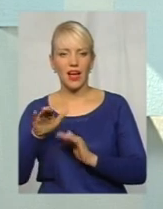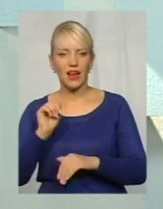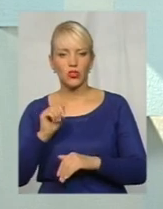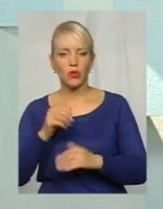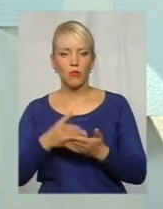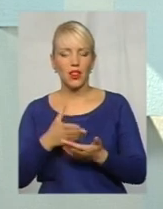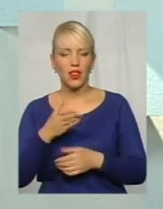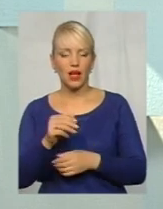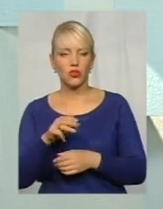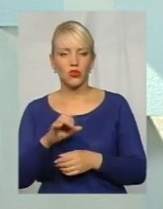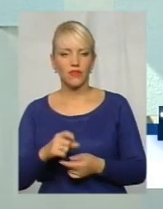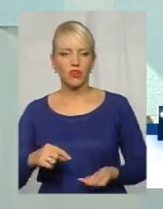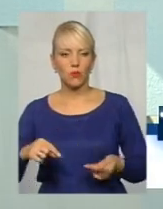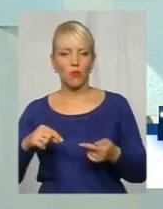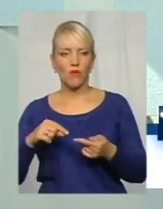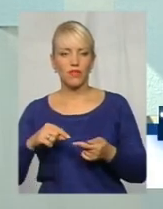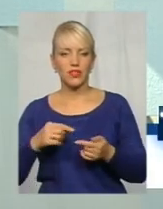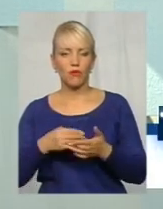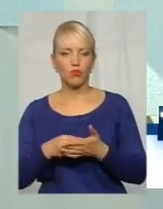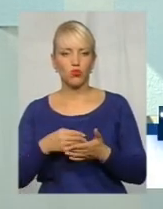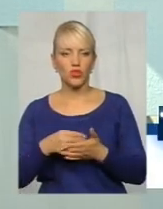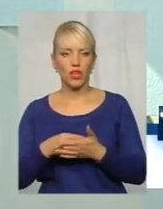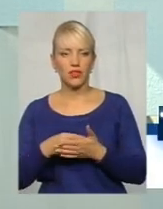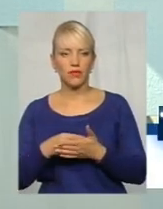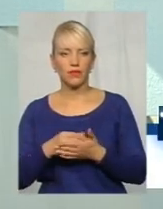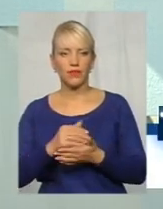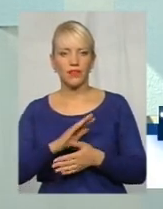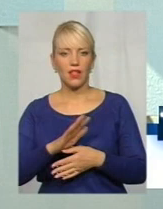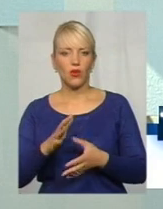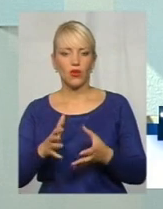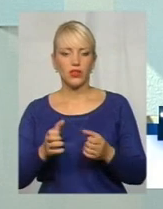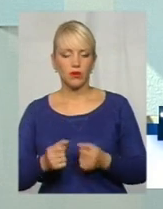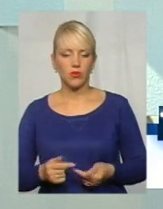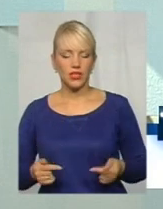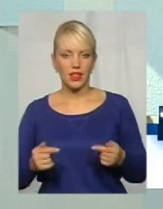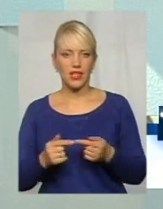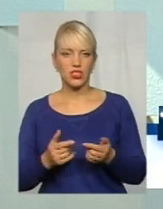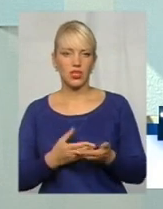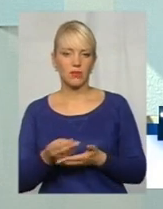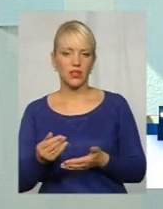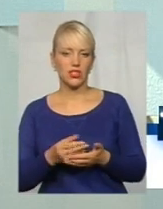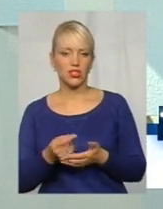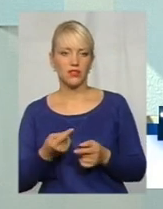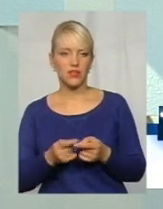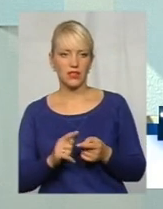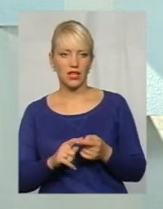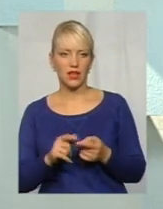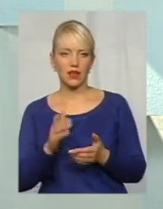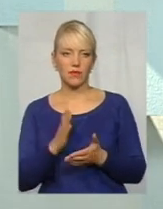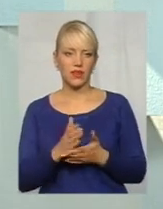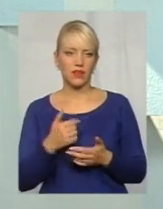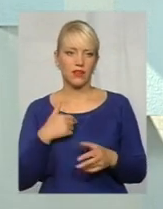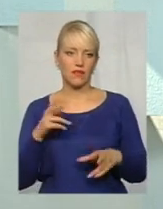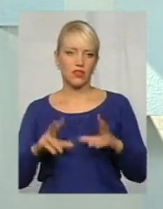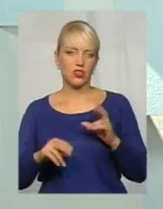відповідно, і бюджети не отримують належних платежів, звичайно, це є, ну, я вважаю,